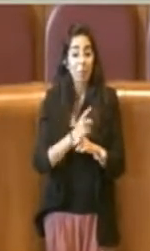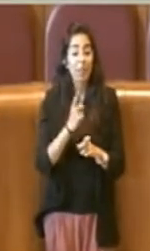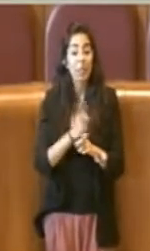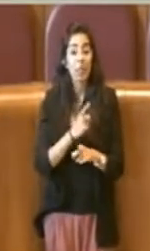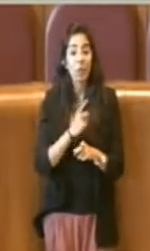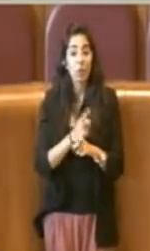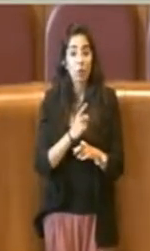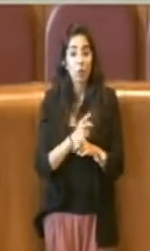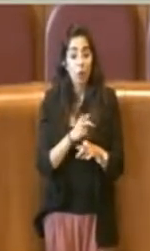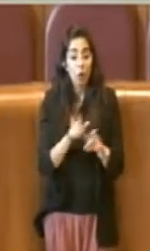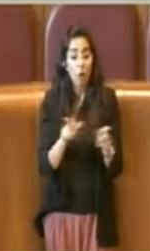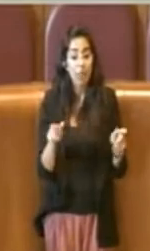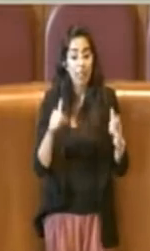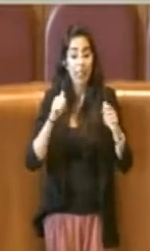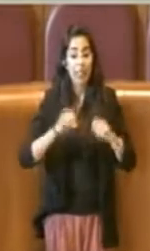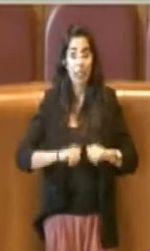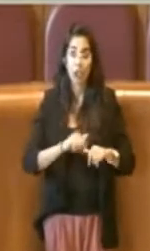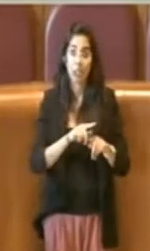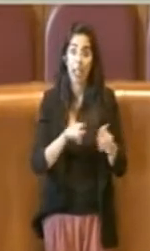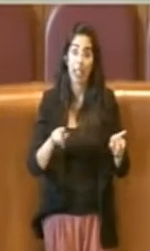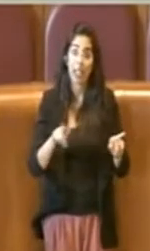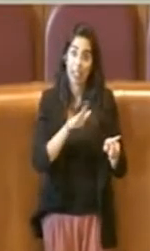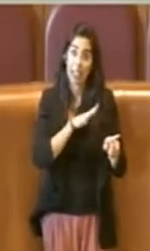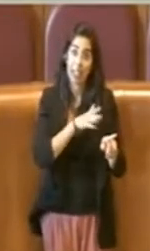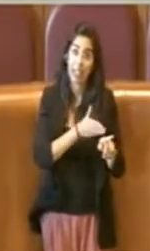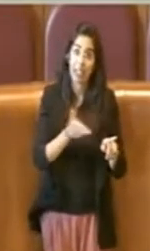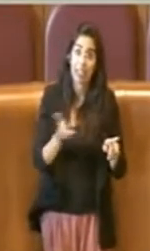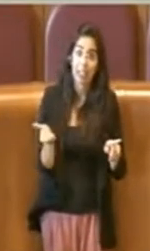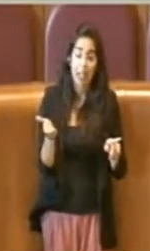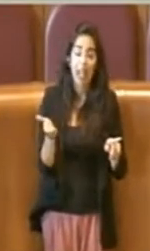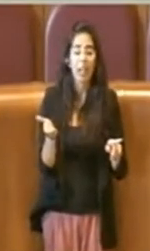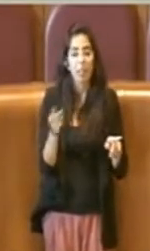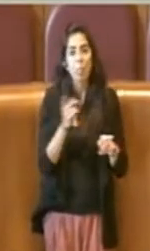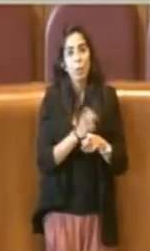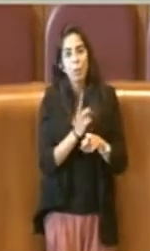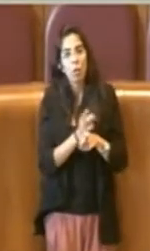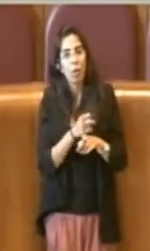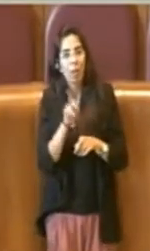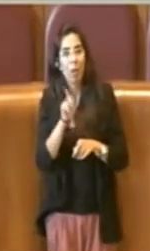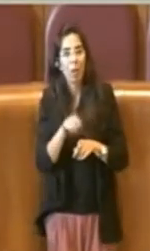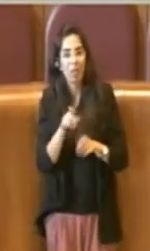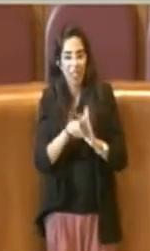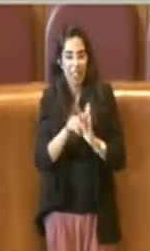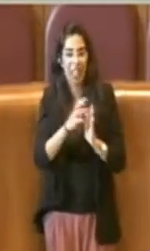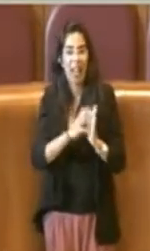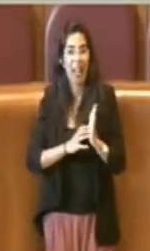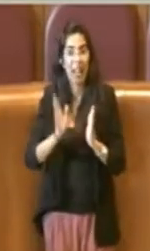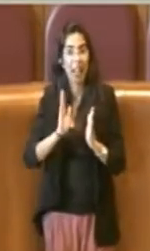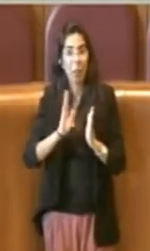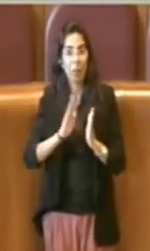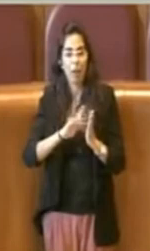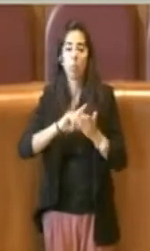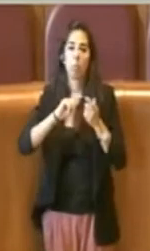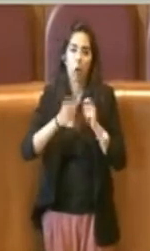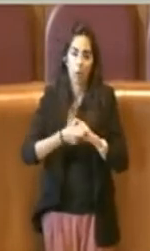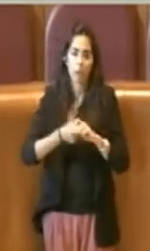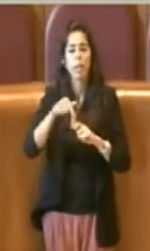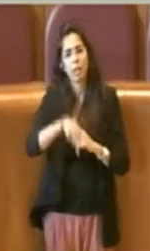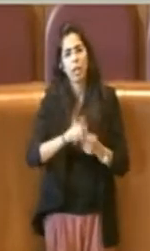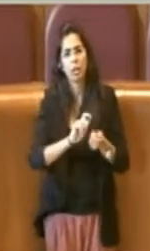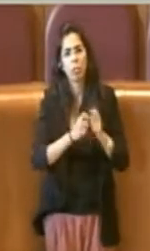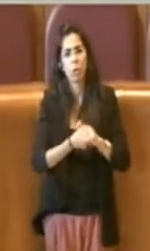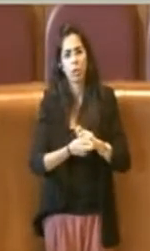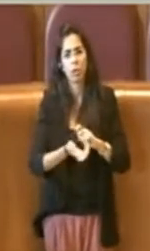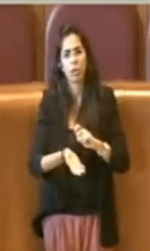degli utenti era necessario intervenire a modificare la delibera, cosa che stiamo facendo adesso.